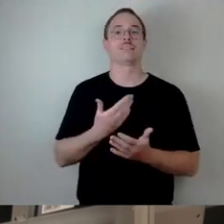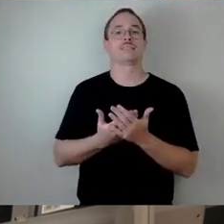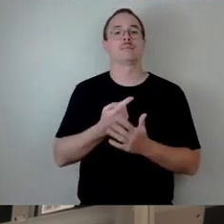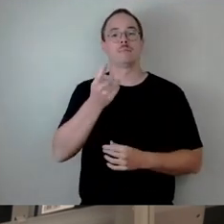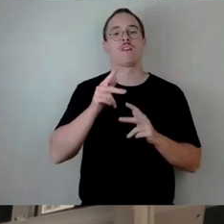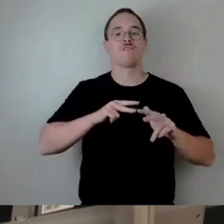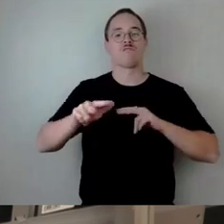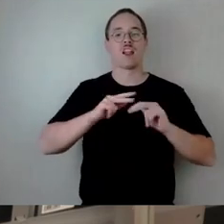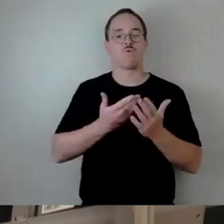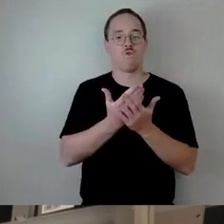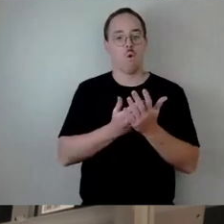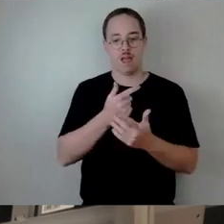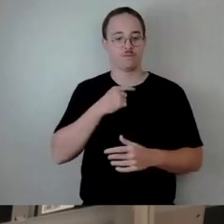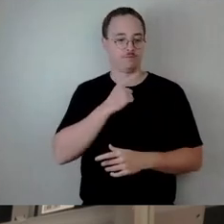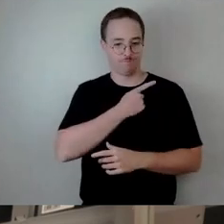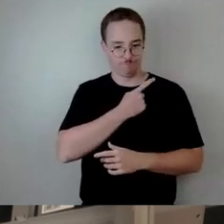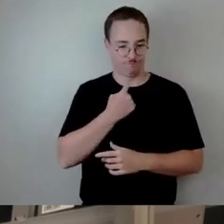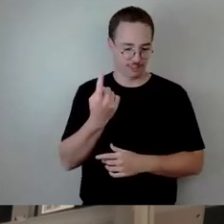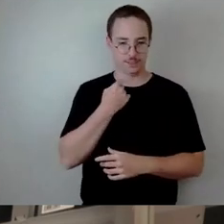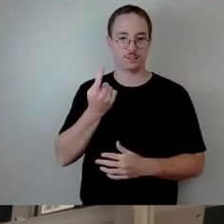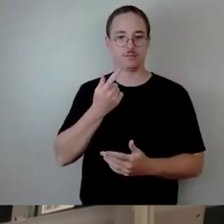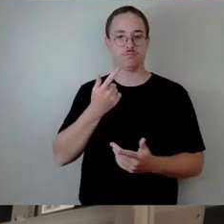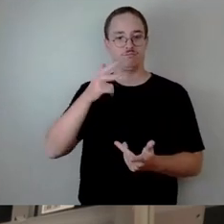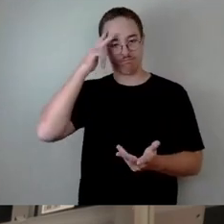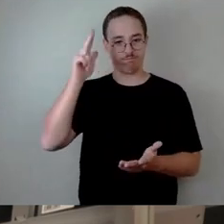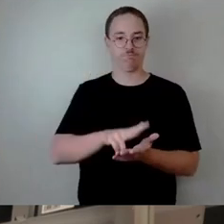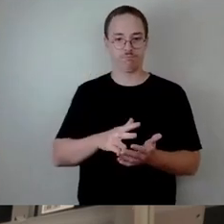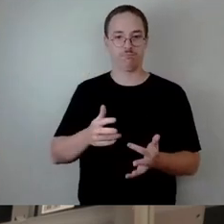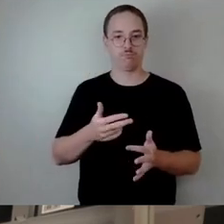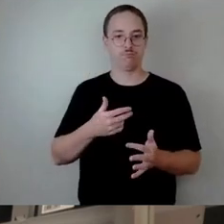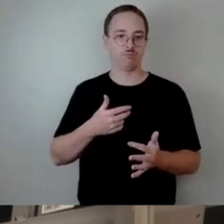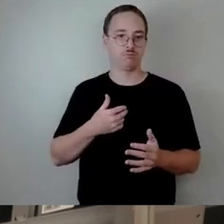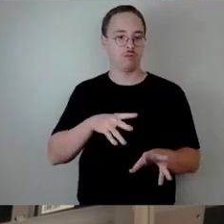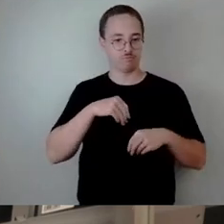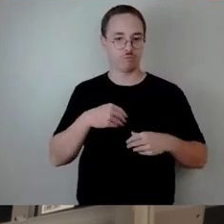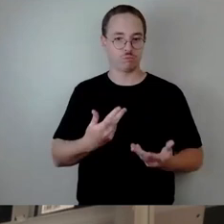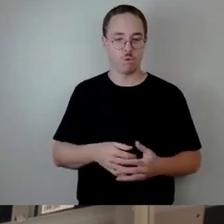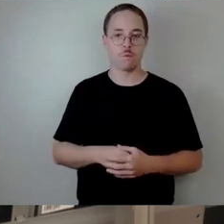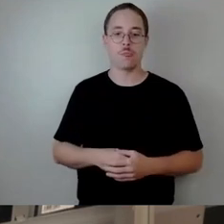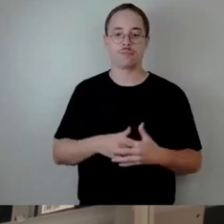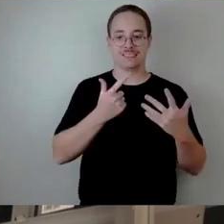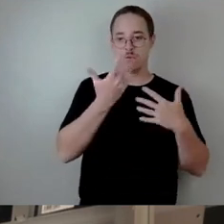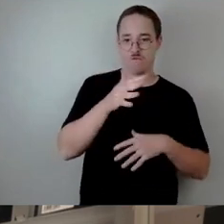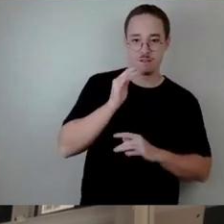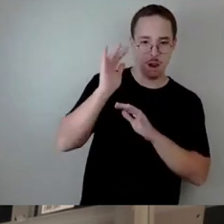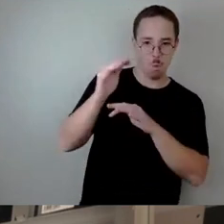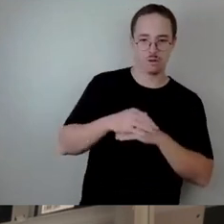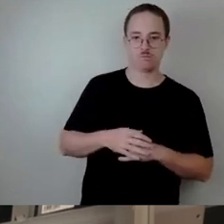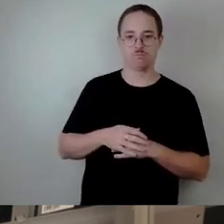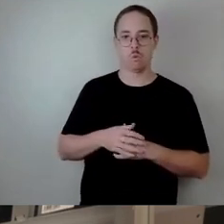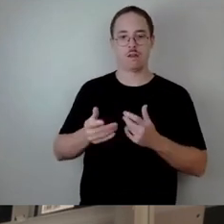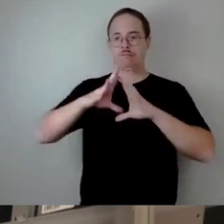sollten nie vergessen, 57 Millionen oder in Summe 82 Millionen. Das fehlt dann